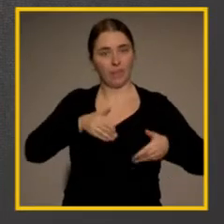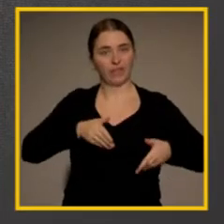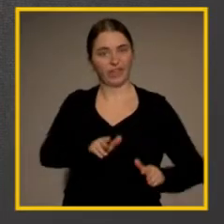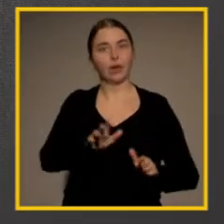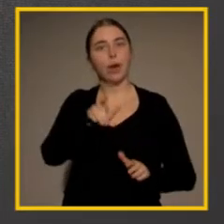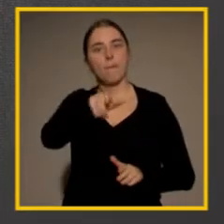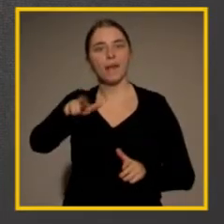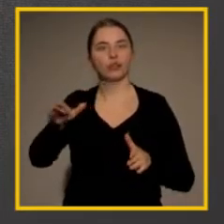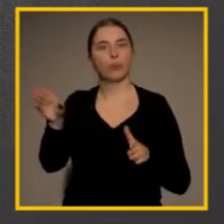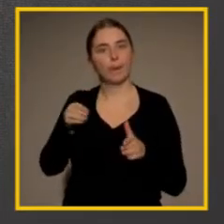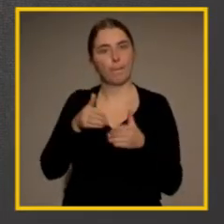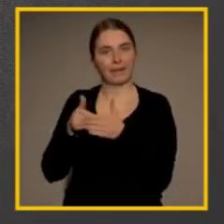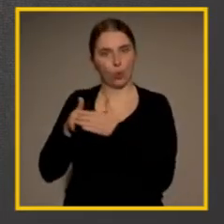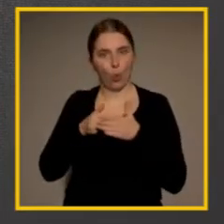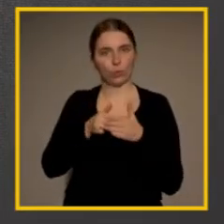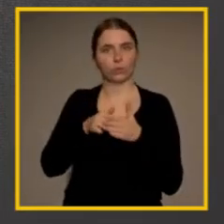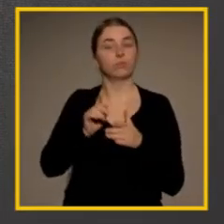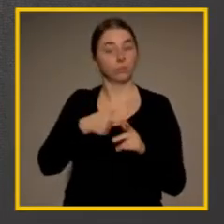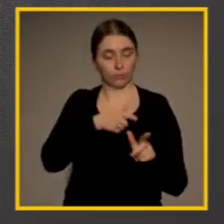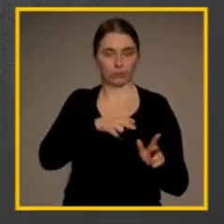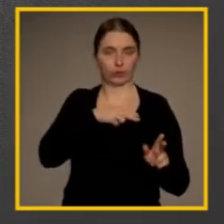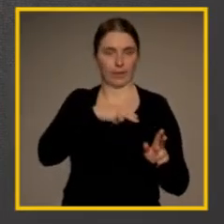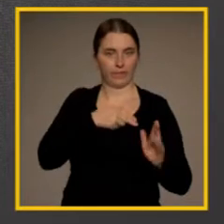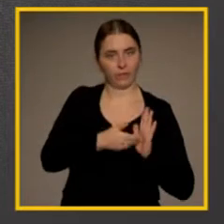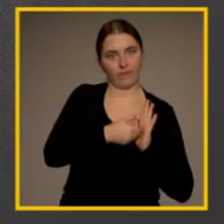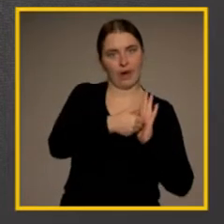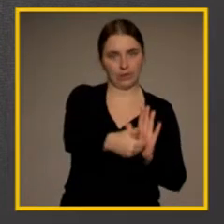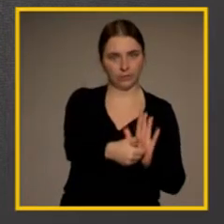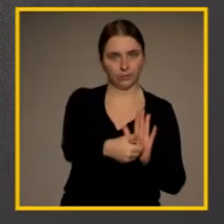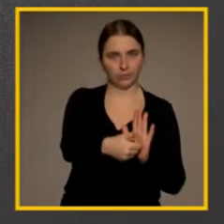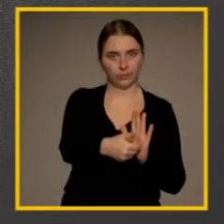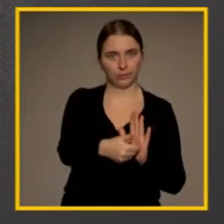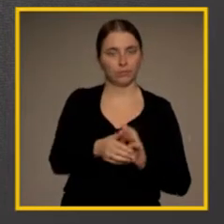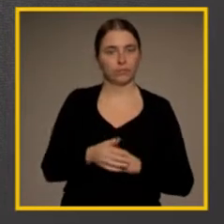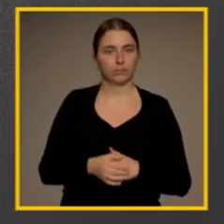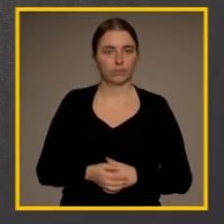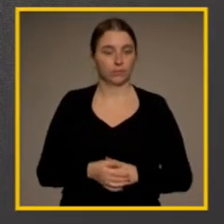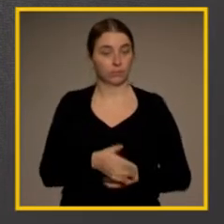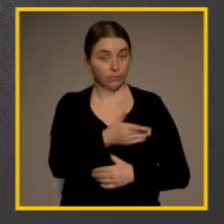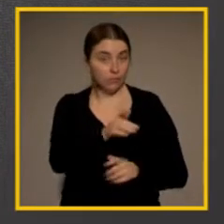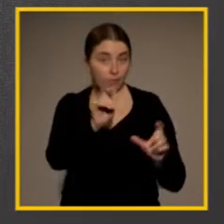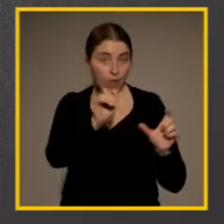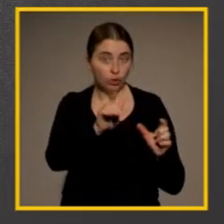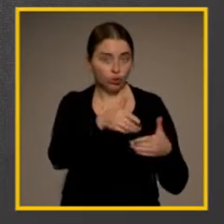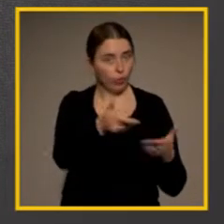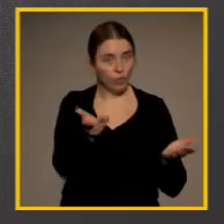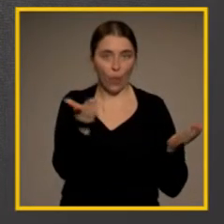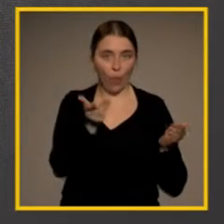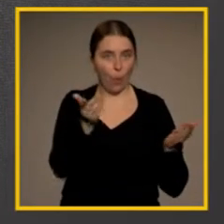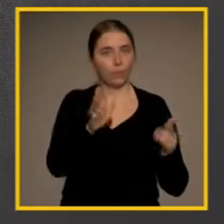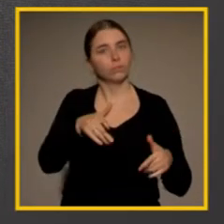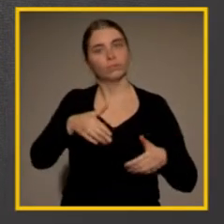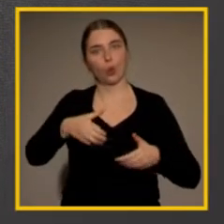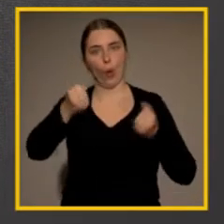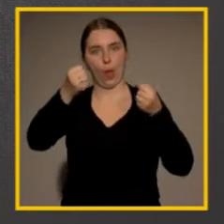Behinderungen von der Stiftung Lebensspur verliehen. Die Veranstaltung fand